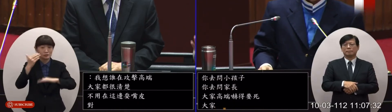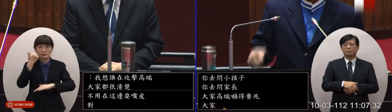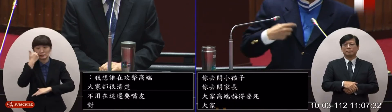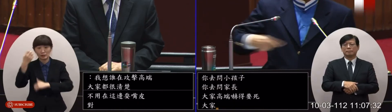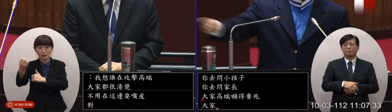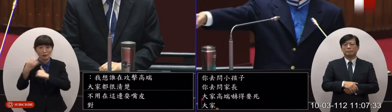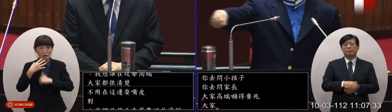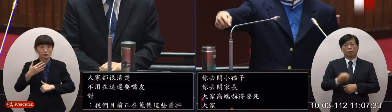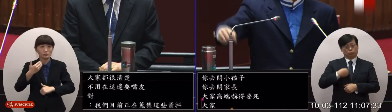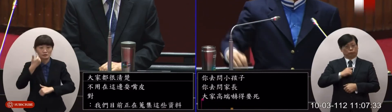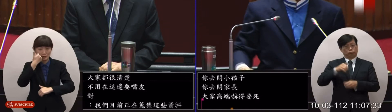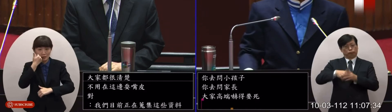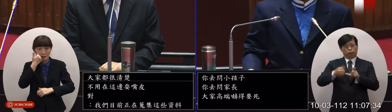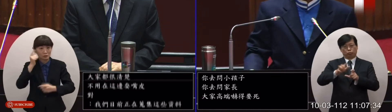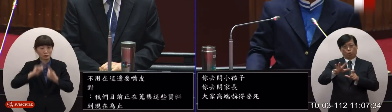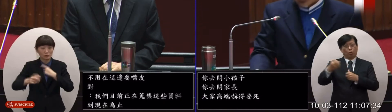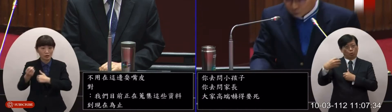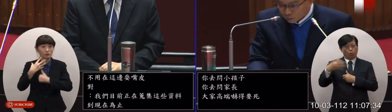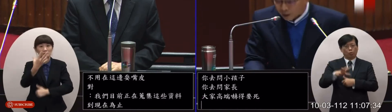這樣子的異